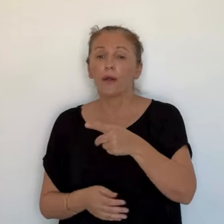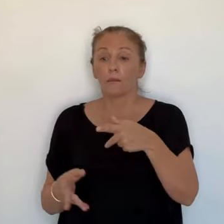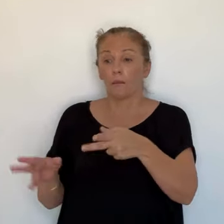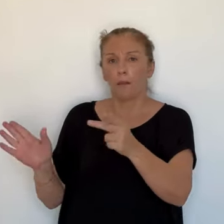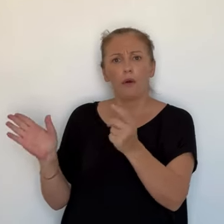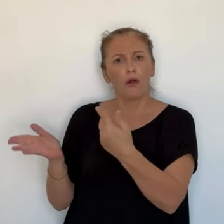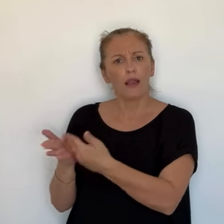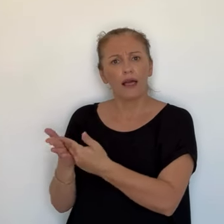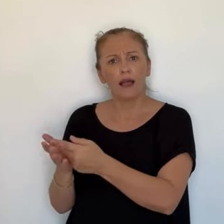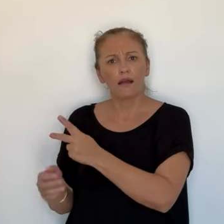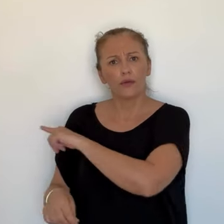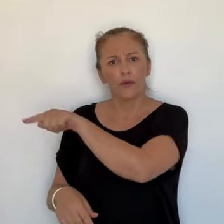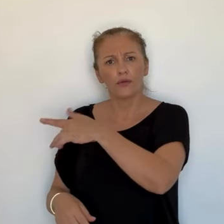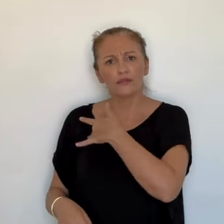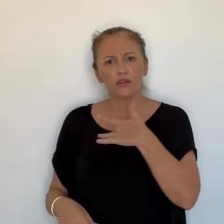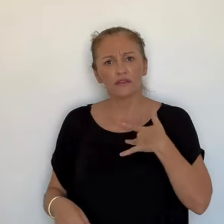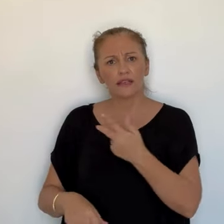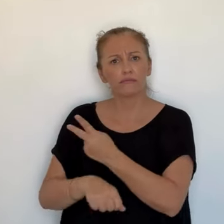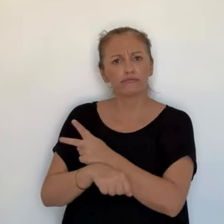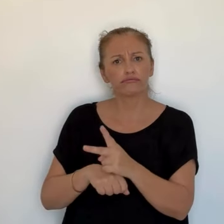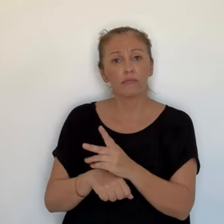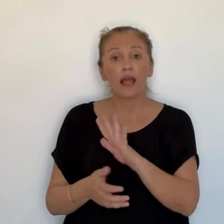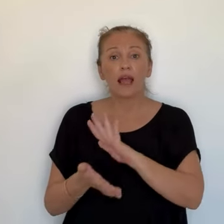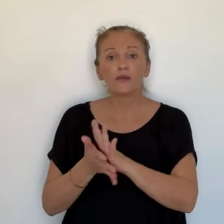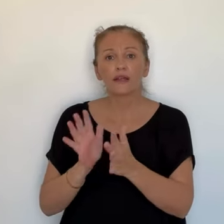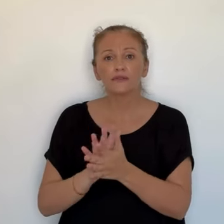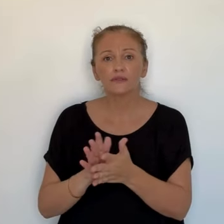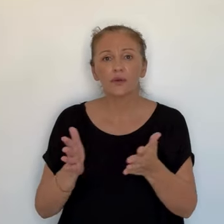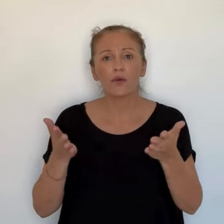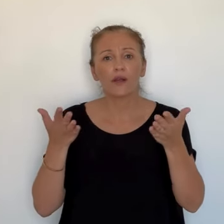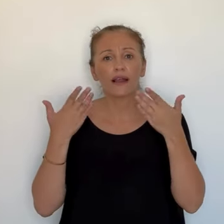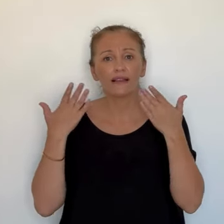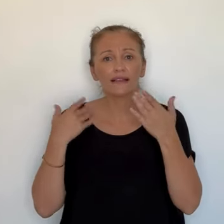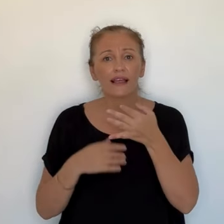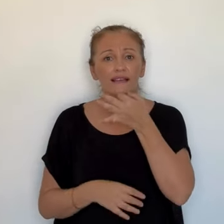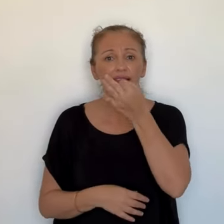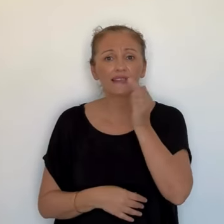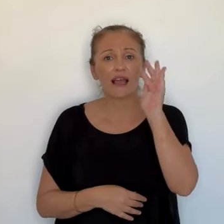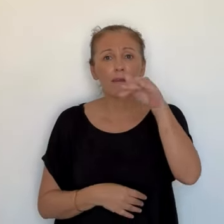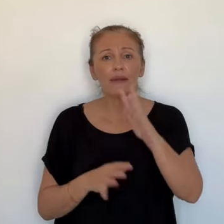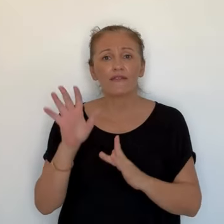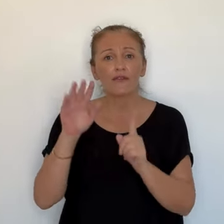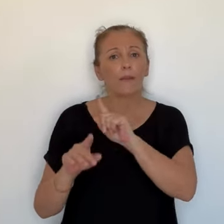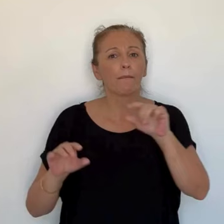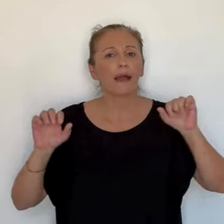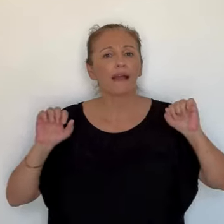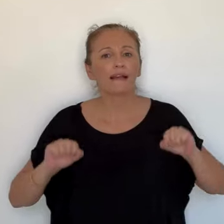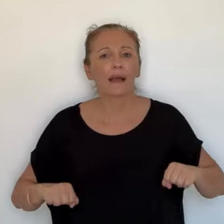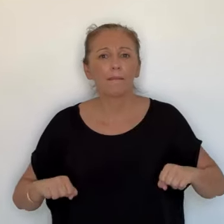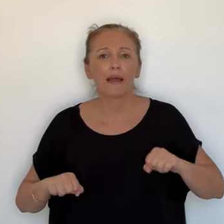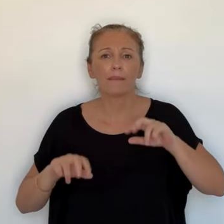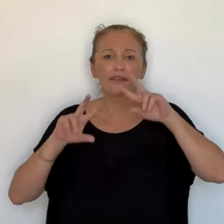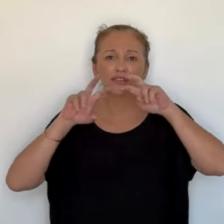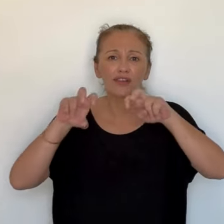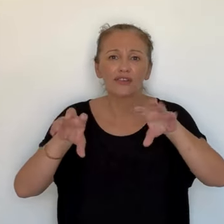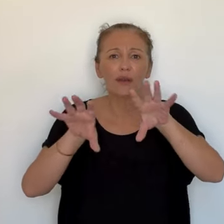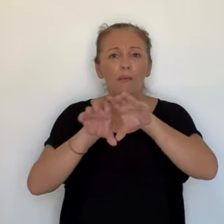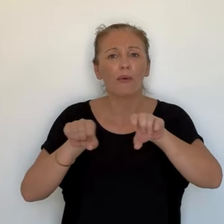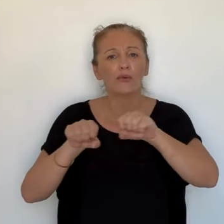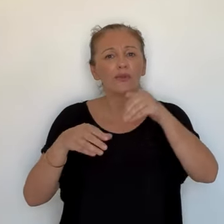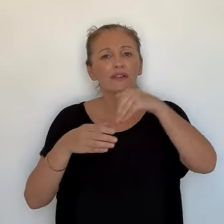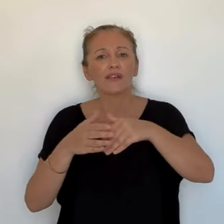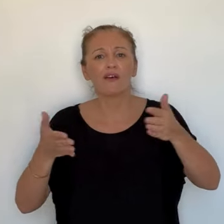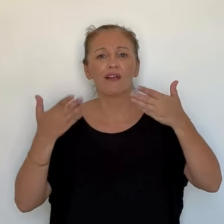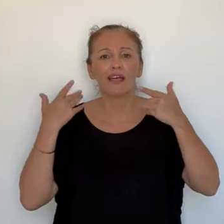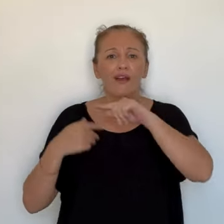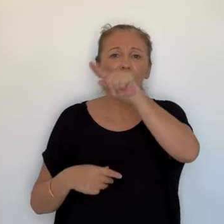enfants, pour lesquels il pouvait y avoir des risques particuliers à ce moment-là. Mais Caliter avoue ne pas avoir été en capacité de mesurer l'ensemble des